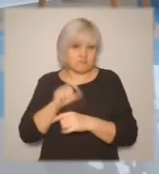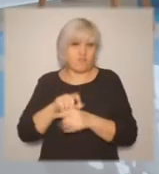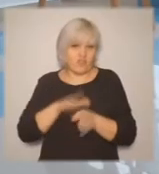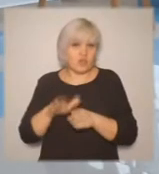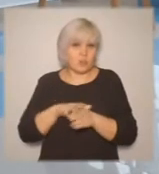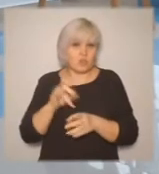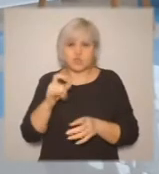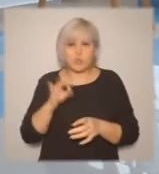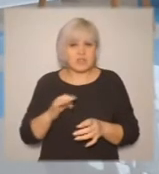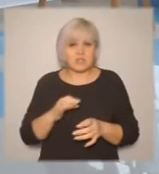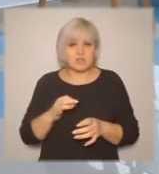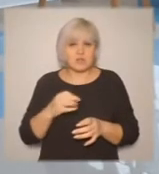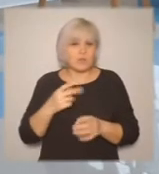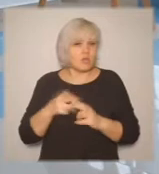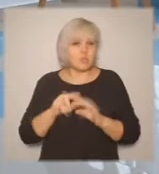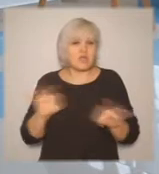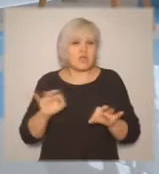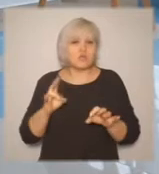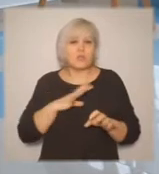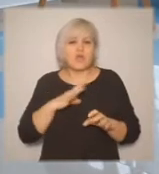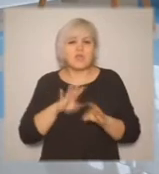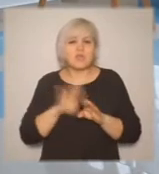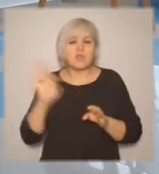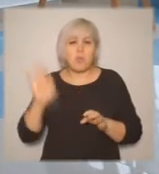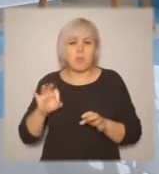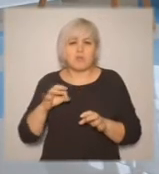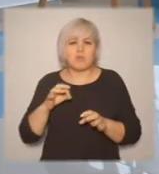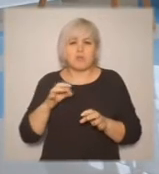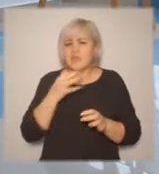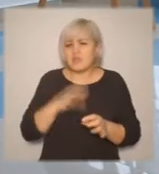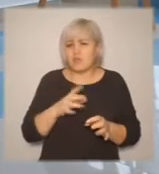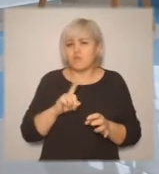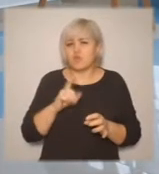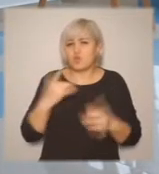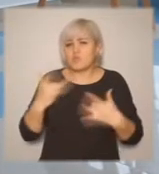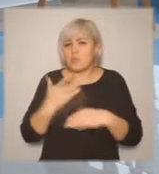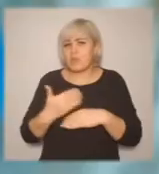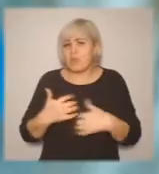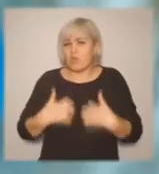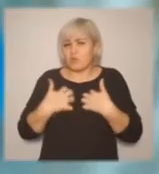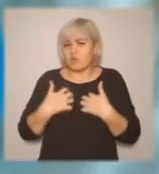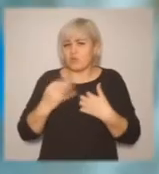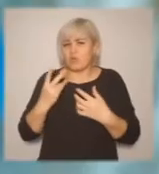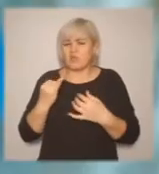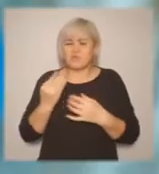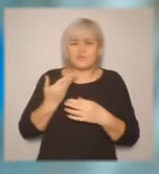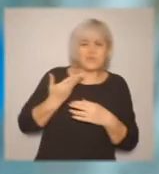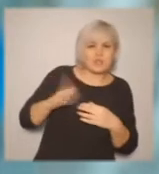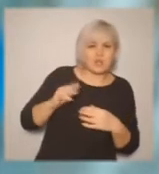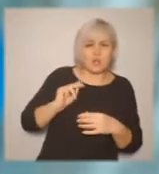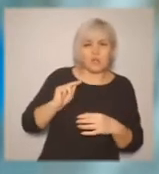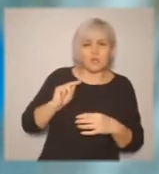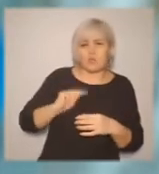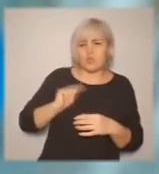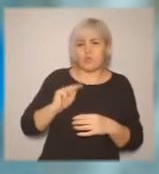Это прекрасно. Но бывают моменты, когда ей не нравится. Но иногда говорят, слушайте, ну спектакль такой, что ну просто вообще кошмар. Или